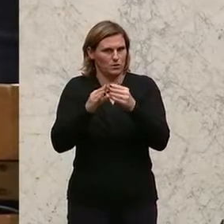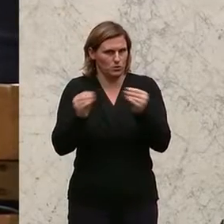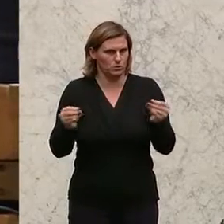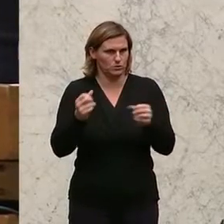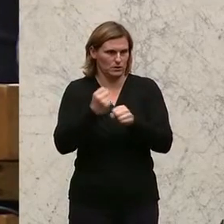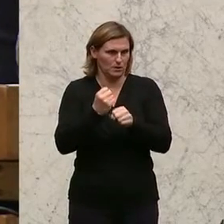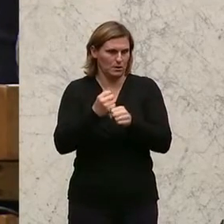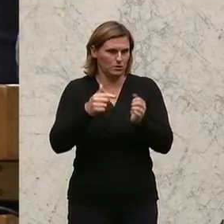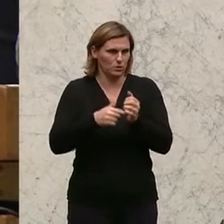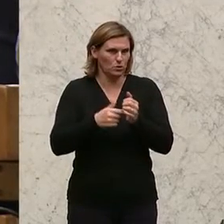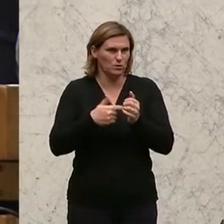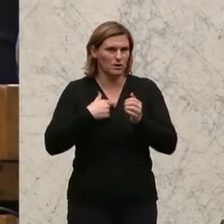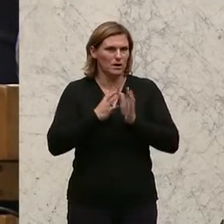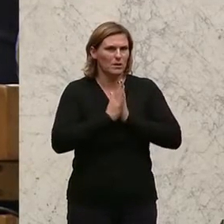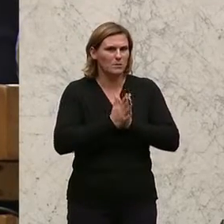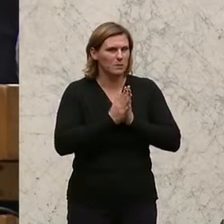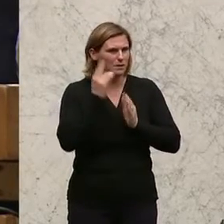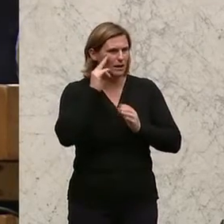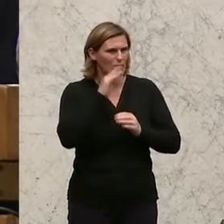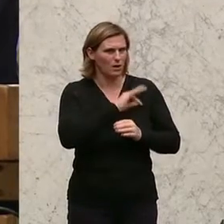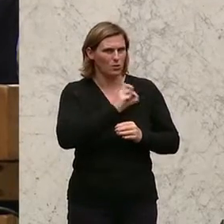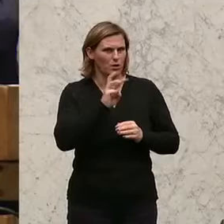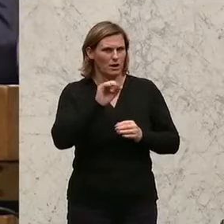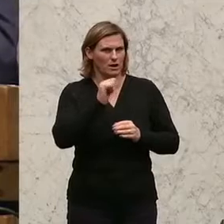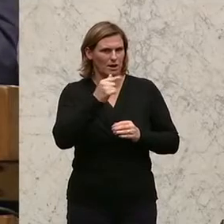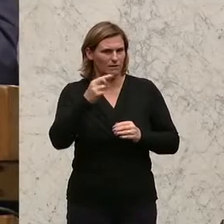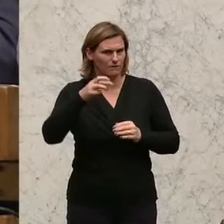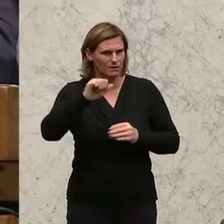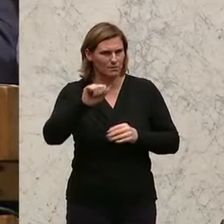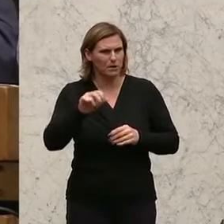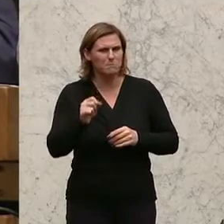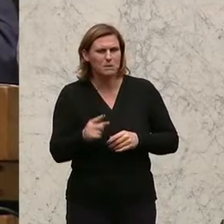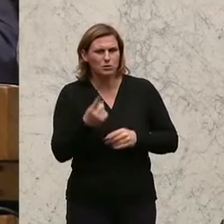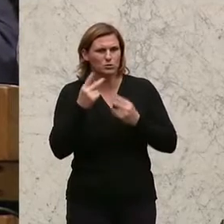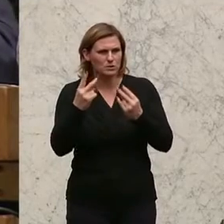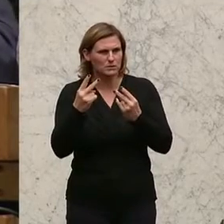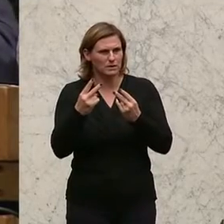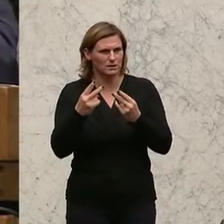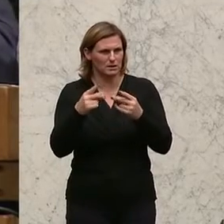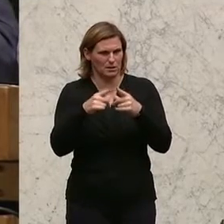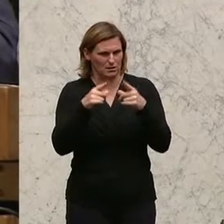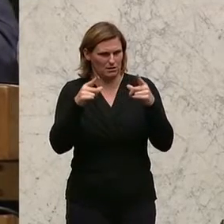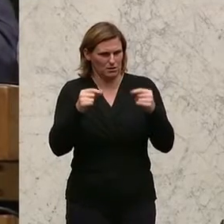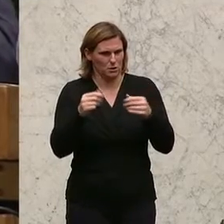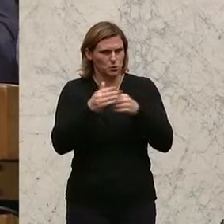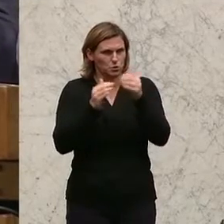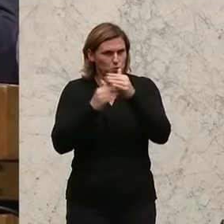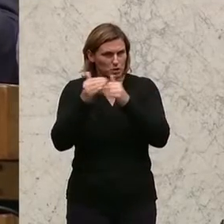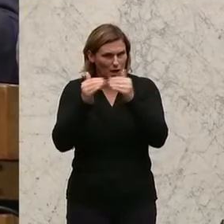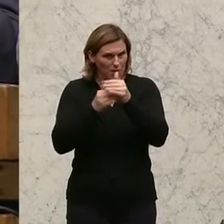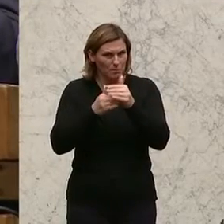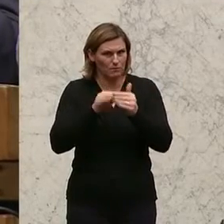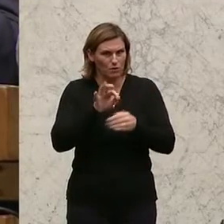Und ich bitte Sie aber, Herr Kollege Wittmann, nachdem Sie gesagt haben, Ihnen ist es besonders wichtig, dass die Wahlkarte oder das Wahlkartensystem sicher